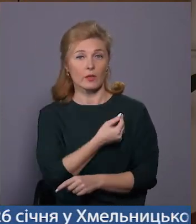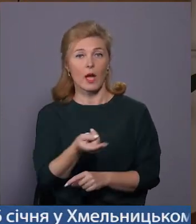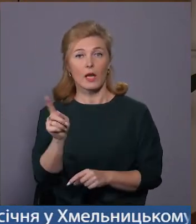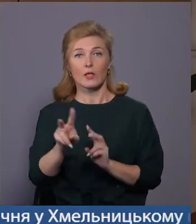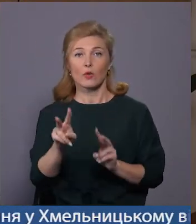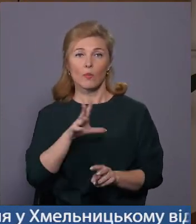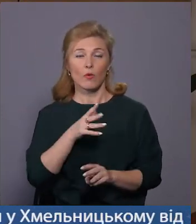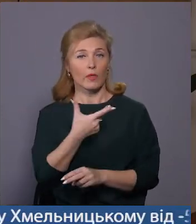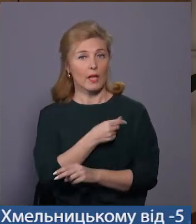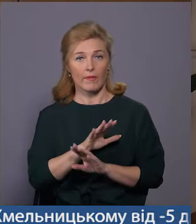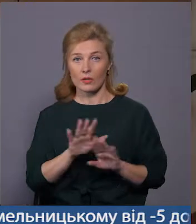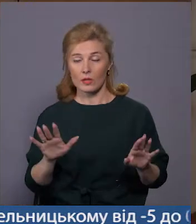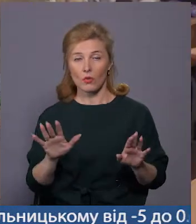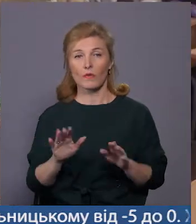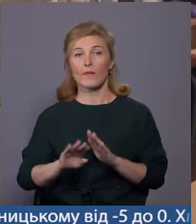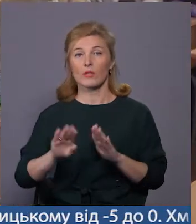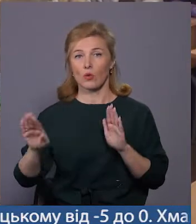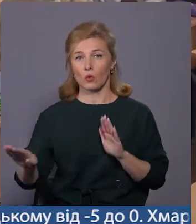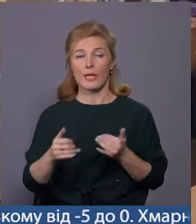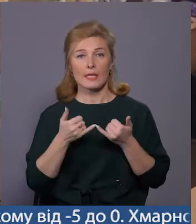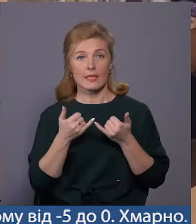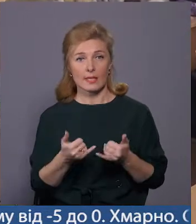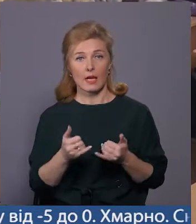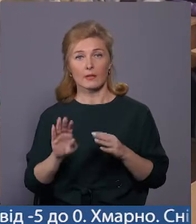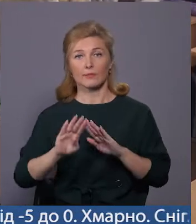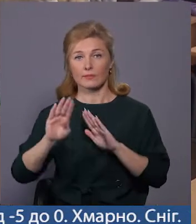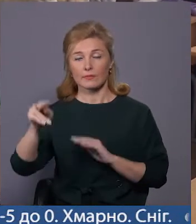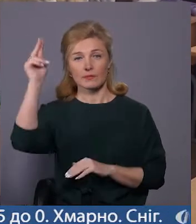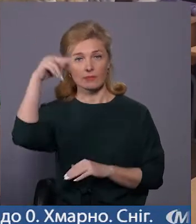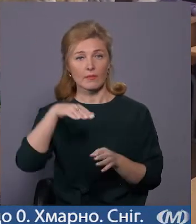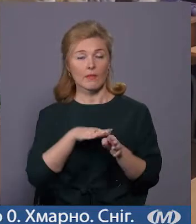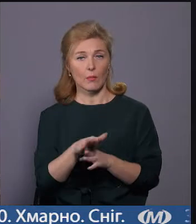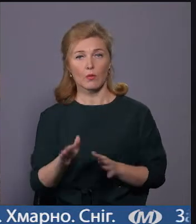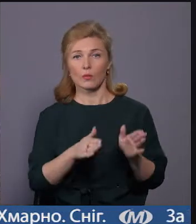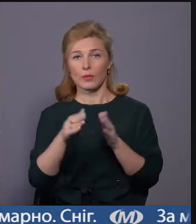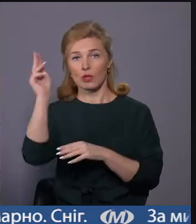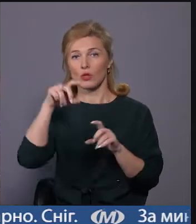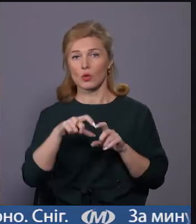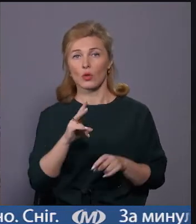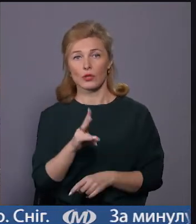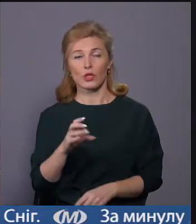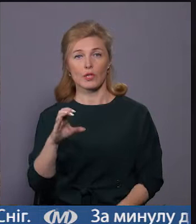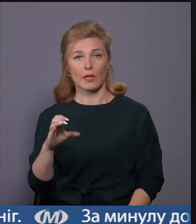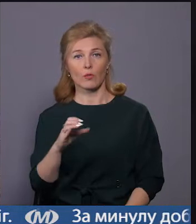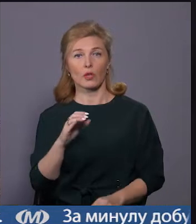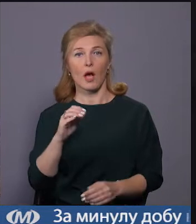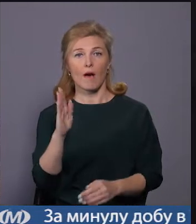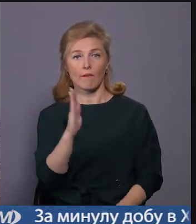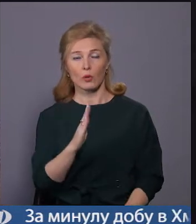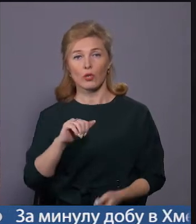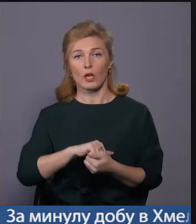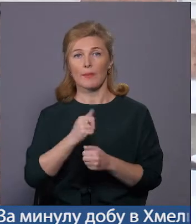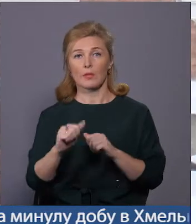вакциновані, відповідно, сторонені. Наразі на дистанційне навчання повністю перейшли школи Нетішина, Славути, Волочиска і Кам'янця